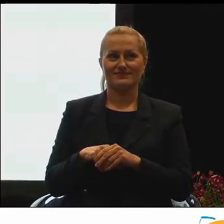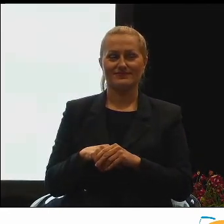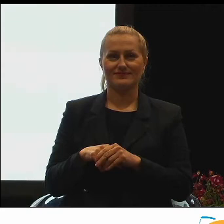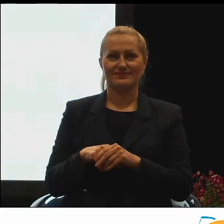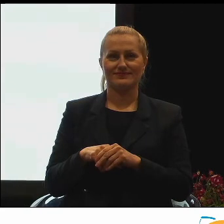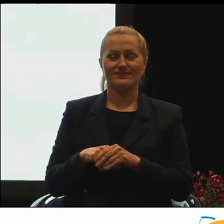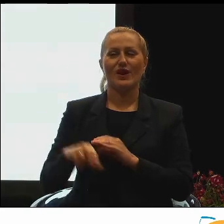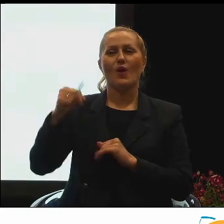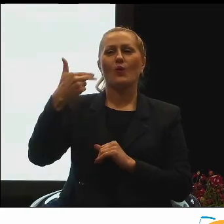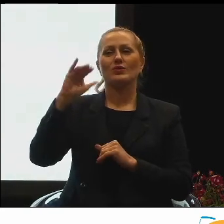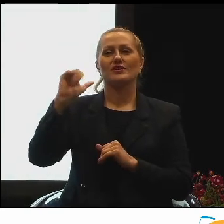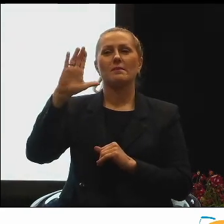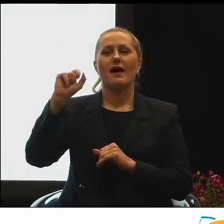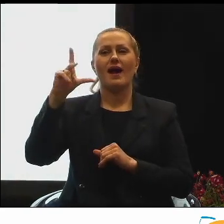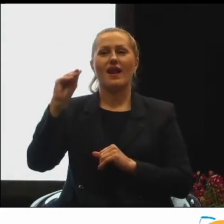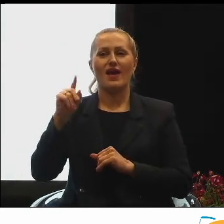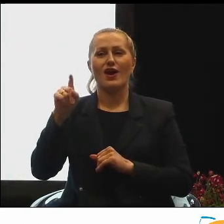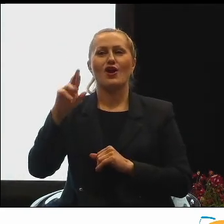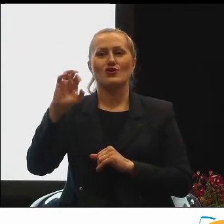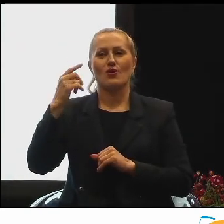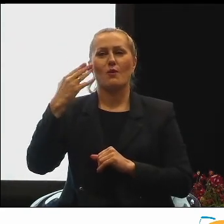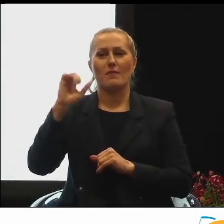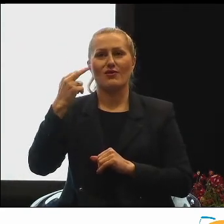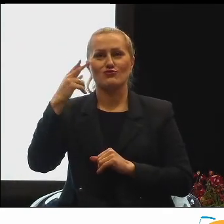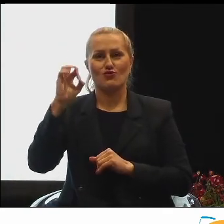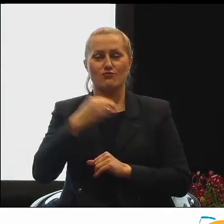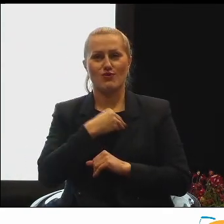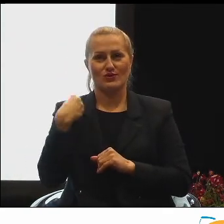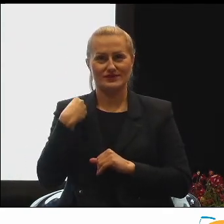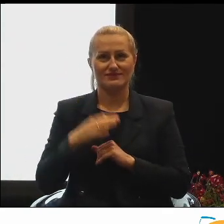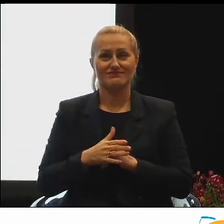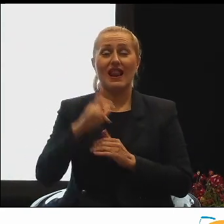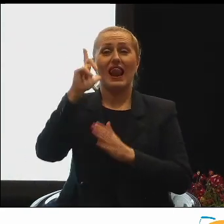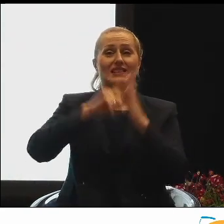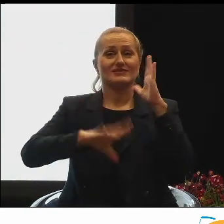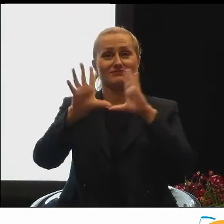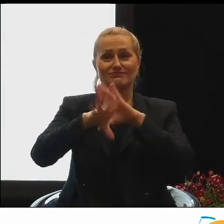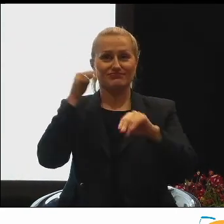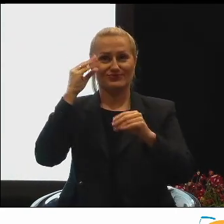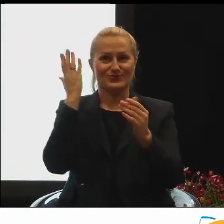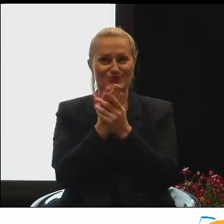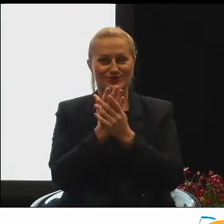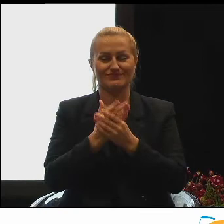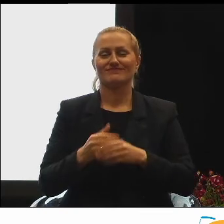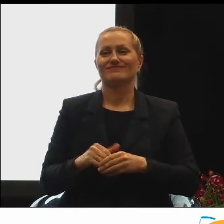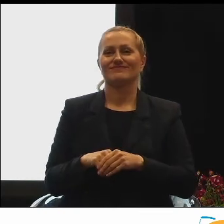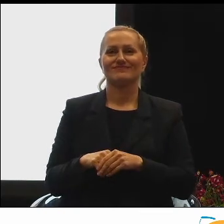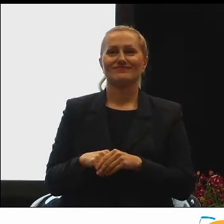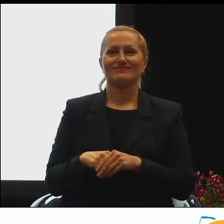Unipail Rodanko Polska. I wyczerpaliśmy listę.